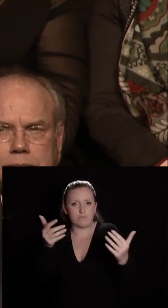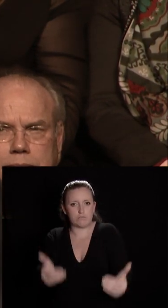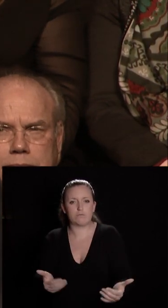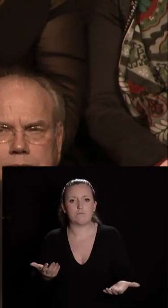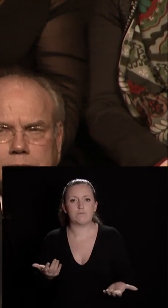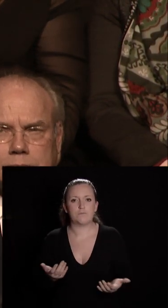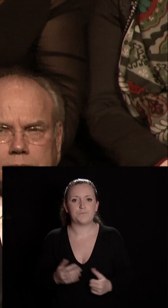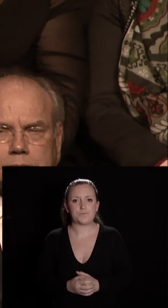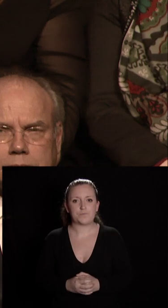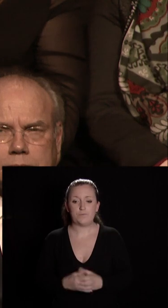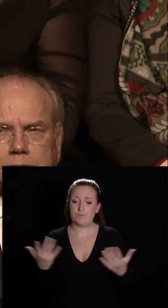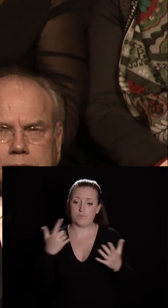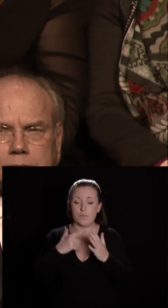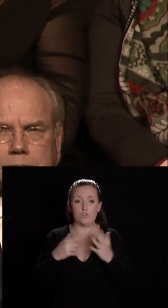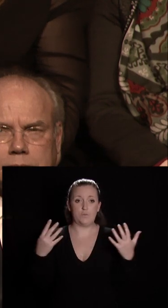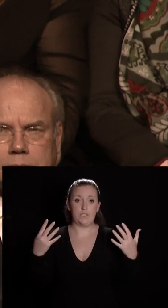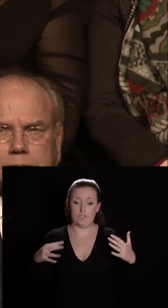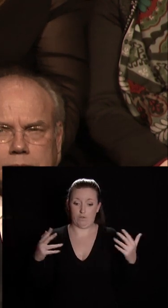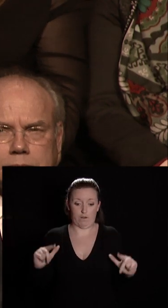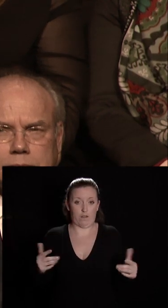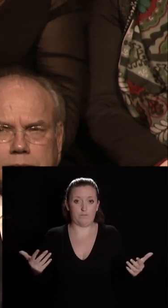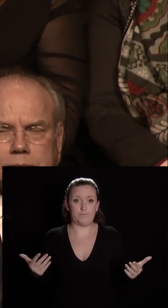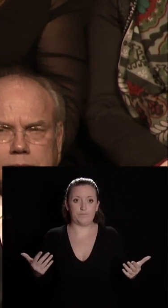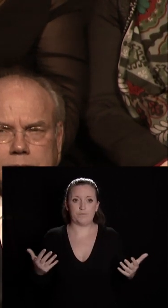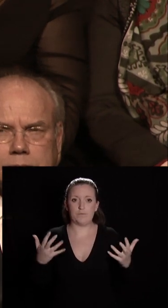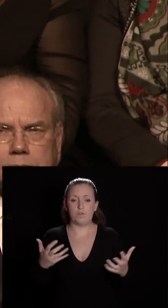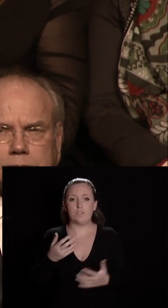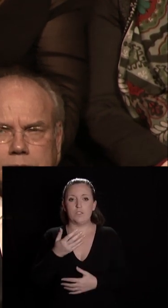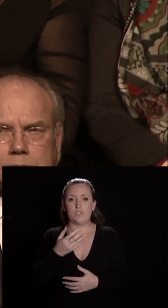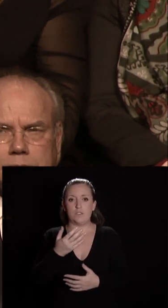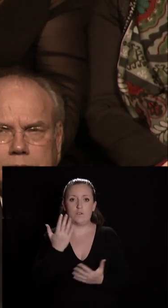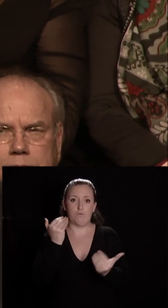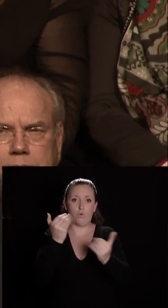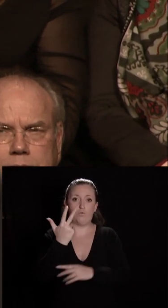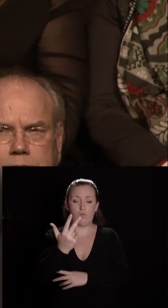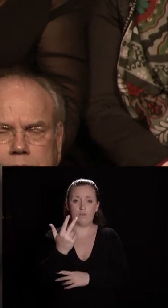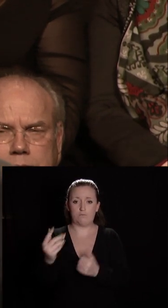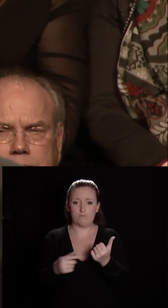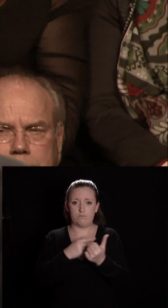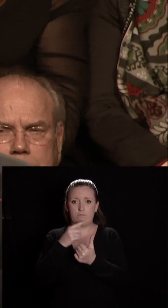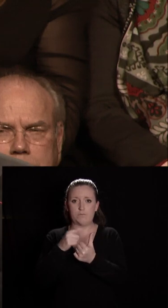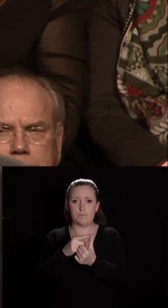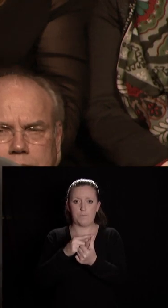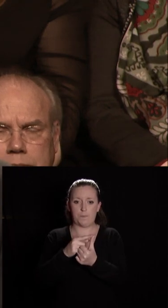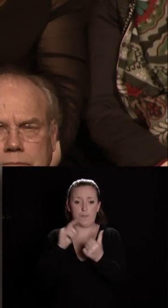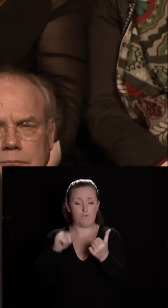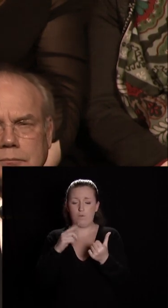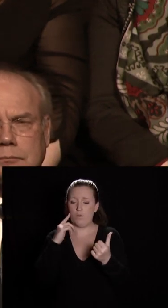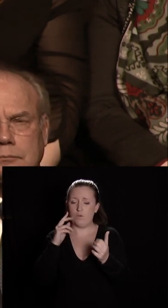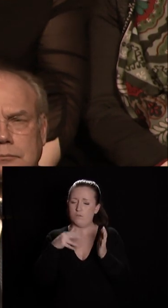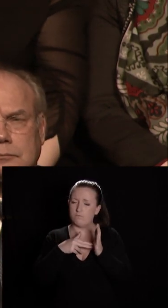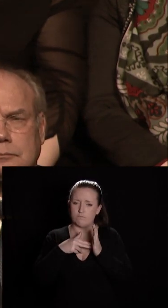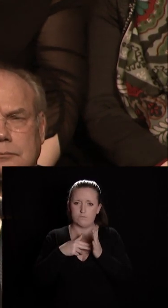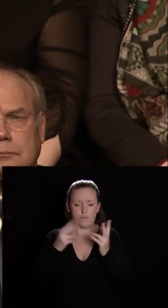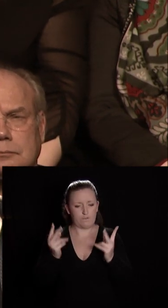alors l'année 2019 est là je voudrais formuler trois voeux mon premier voeu c'est que nous restions fidèles à